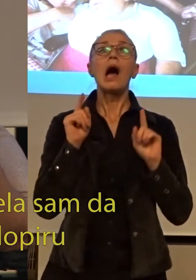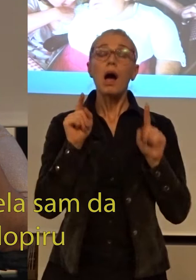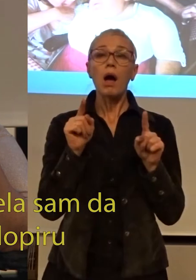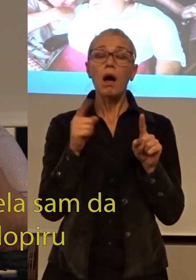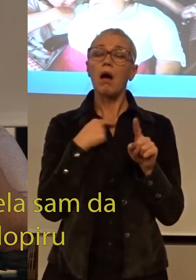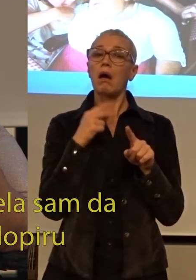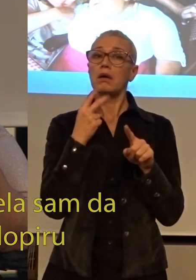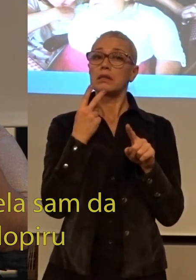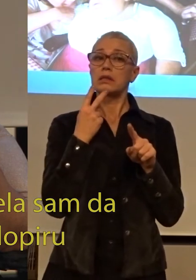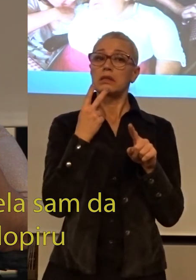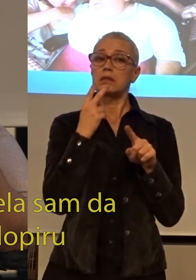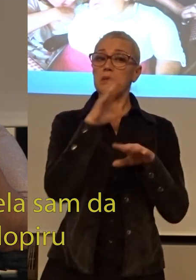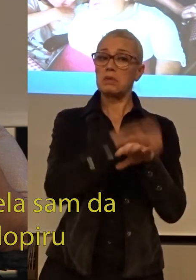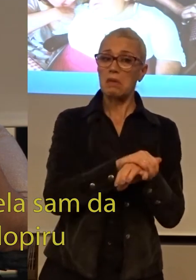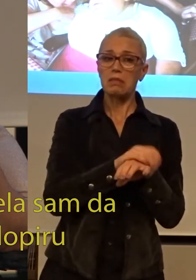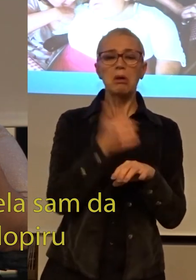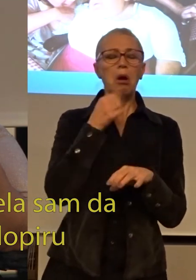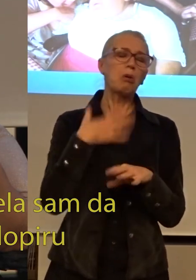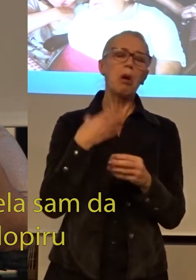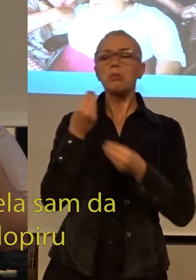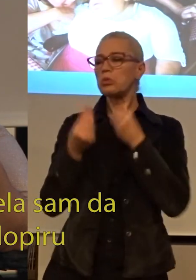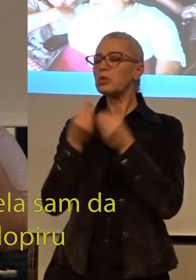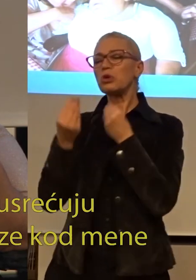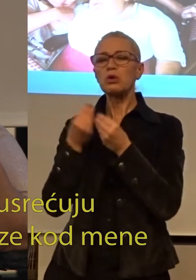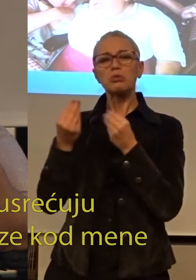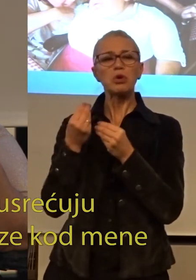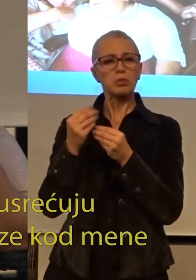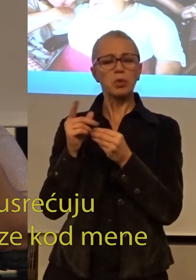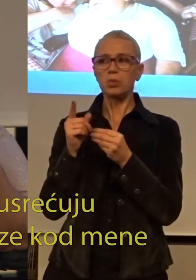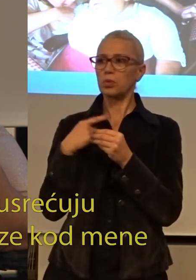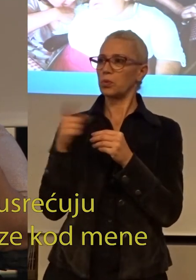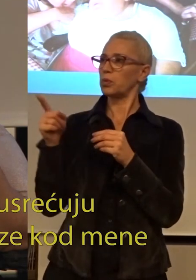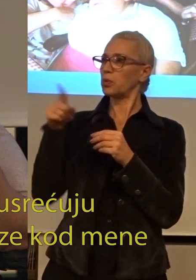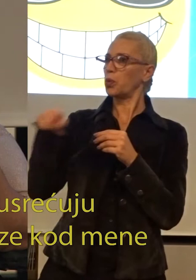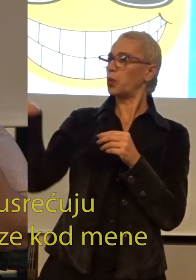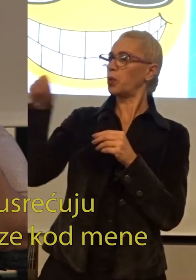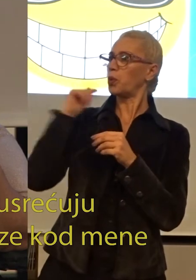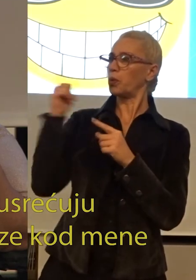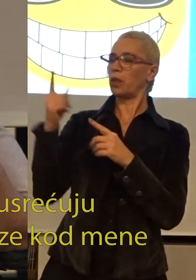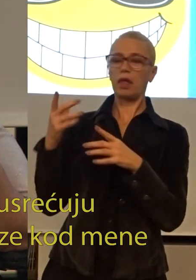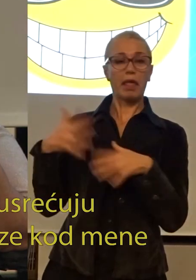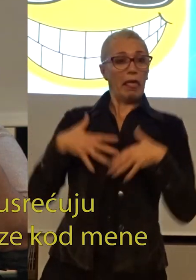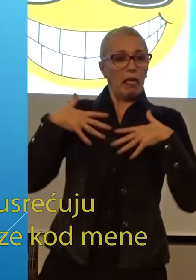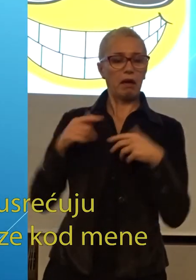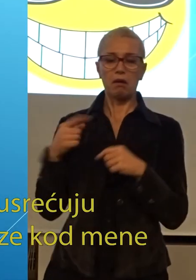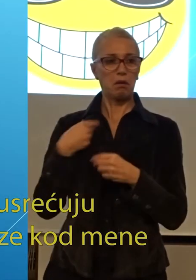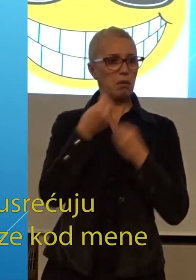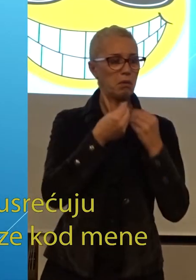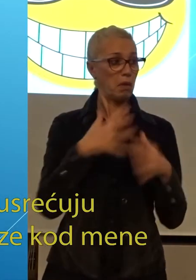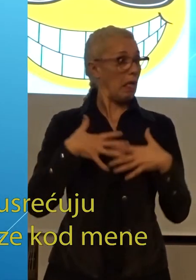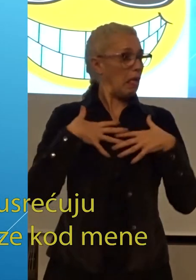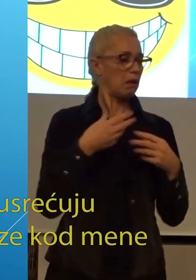a to je da sam ja vidjela da moje reči nekako da otiru do drugih ljudi, da ih usrećuju i da svi moji